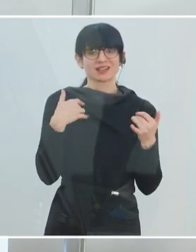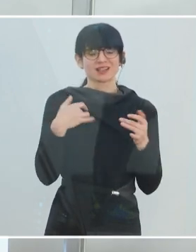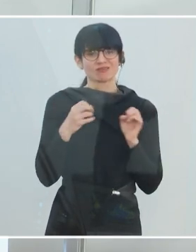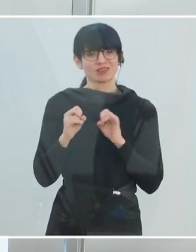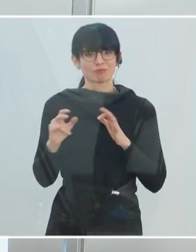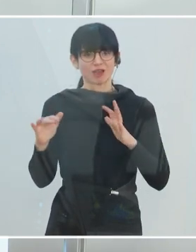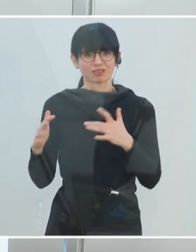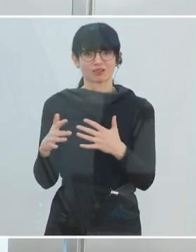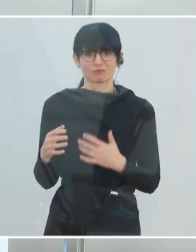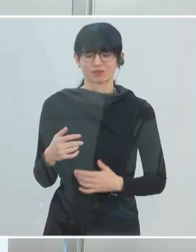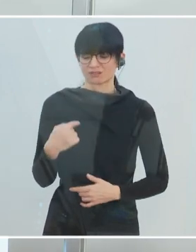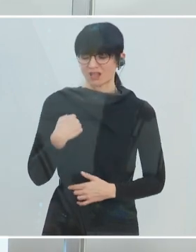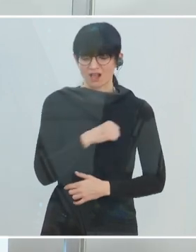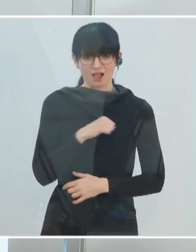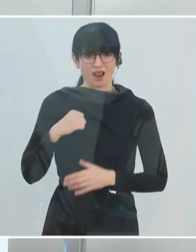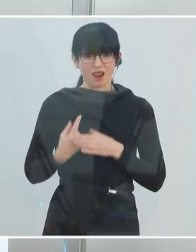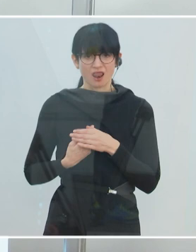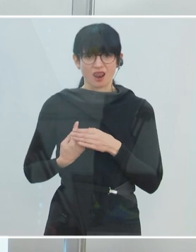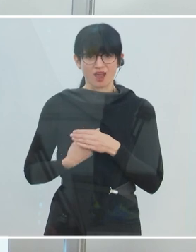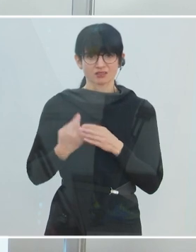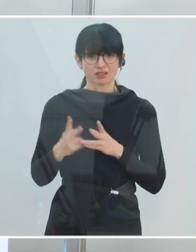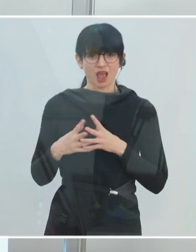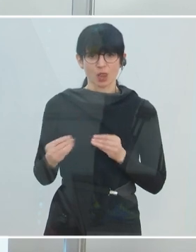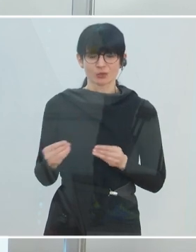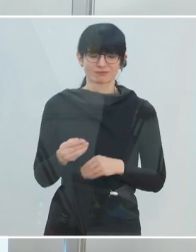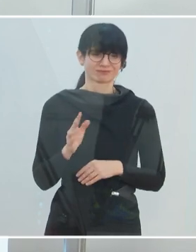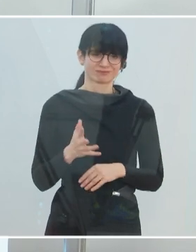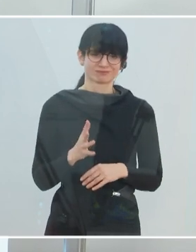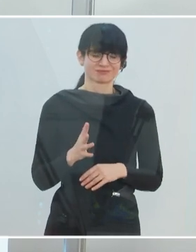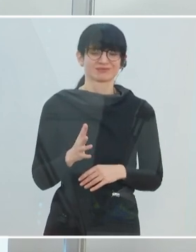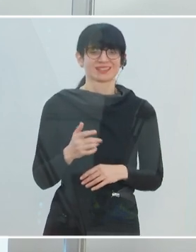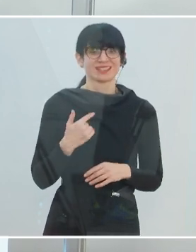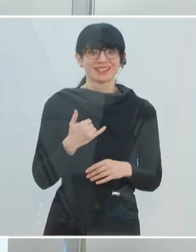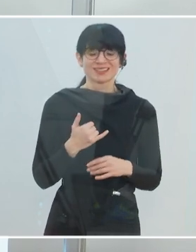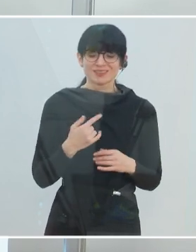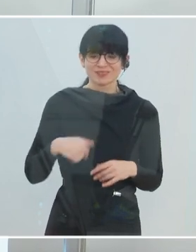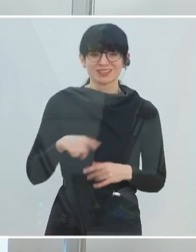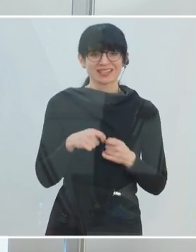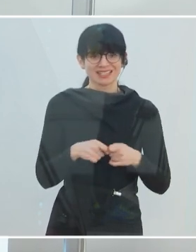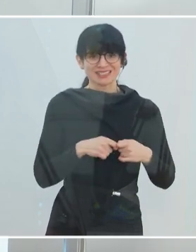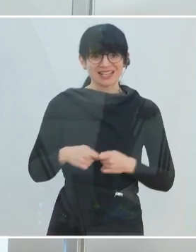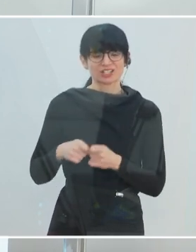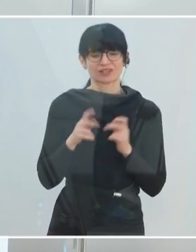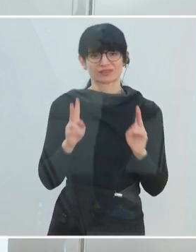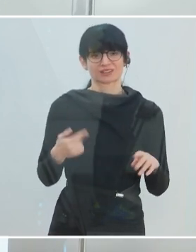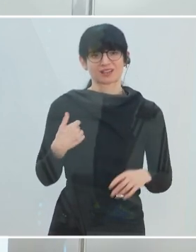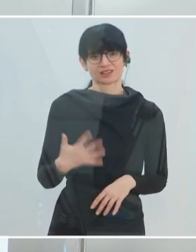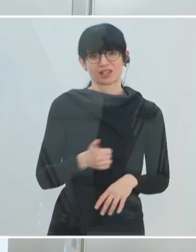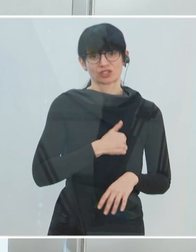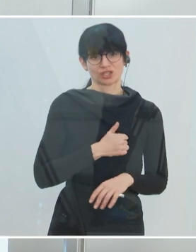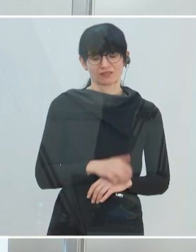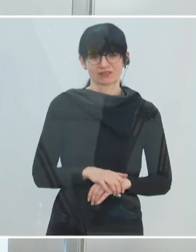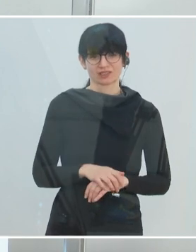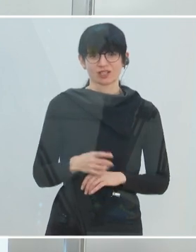Keine Krise, die irgendwer für sich alleine lösen kann. Sondern die schaffen wir als Gesellschaft. Die schaffen wir gemeinsam. Die schaffen wir durch